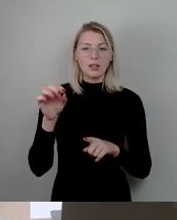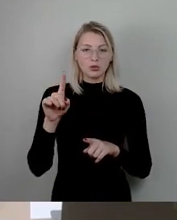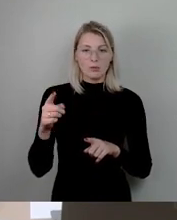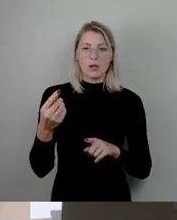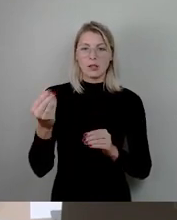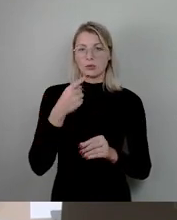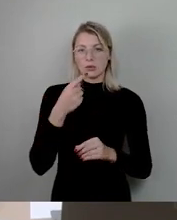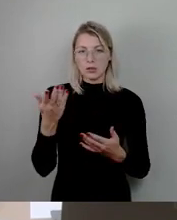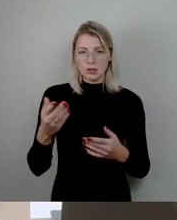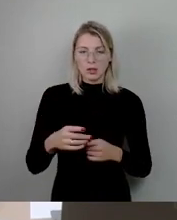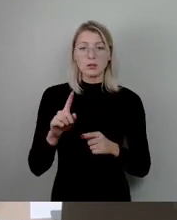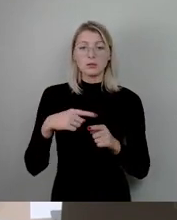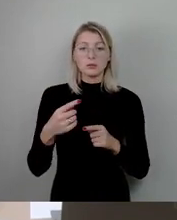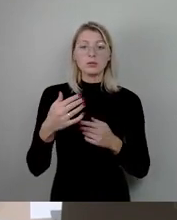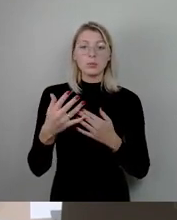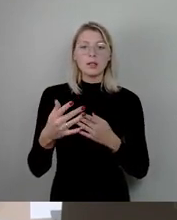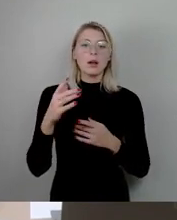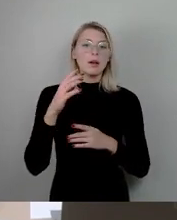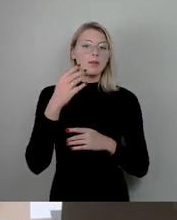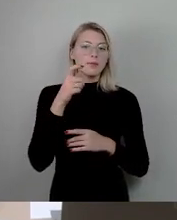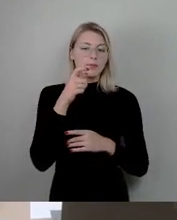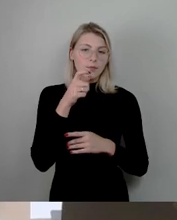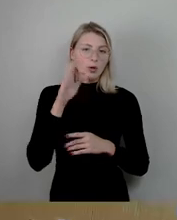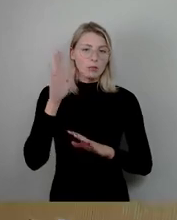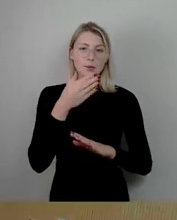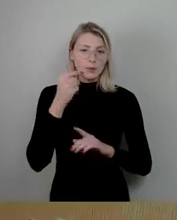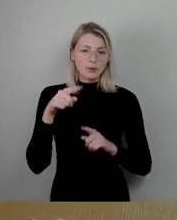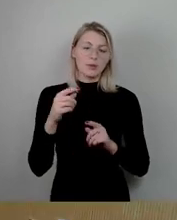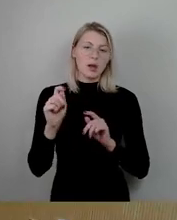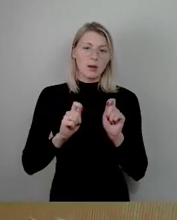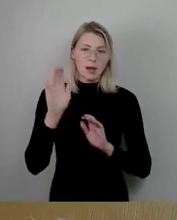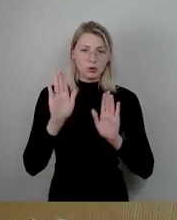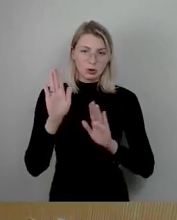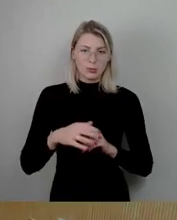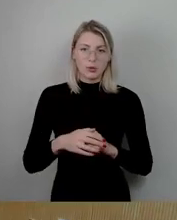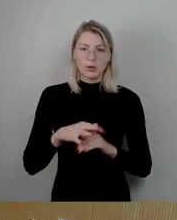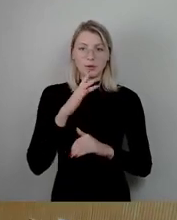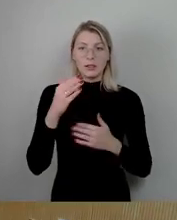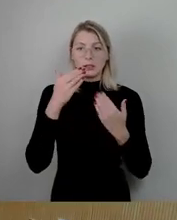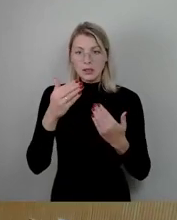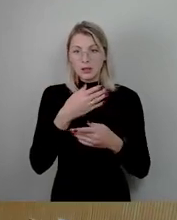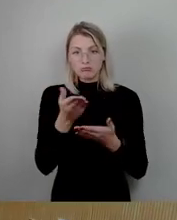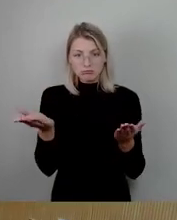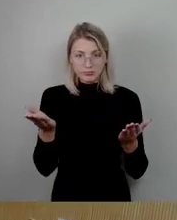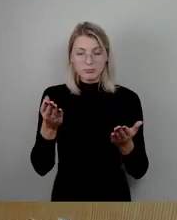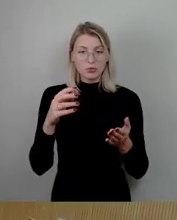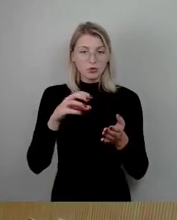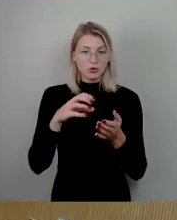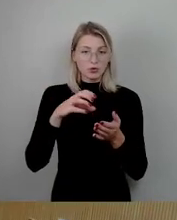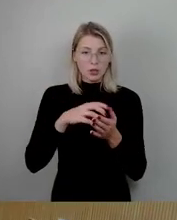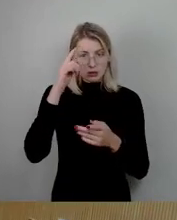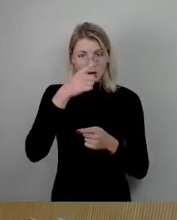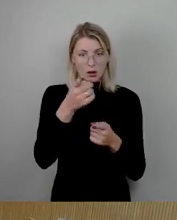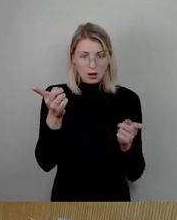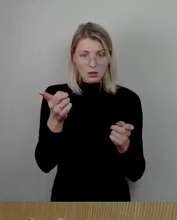Und wenn es dann weiter keine Wortmeldung gibt, gehen wir zur Abstimmung. Ja, vielen Dank, Herr Oberbürgermeister. Meine Damen und Stadträte, nochmal zur